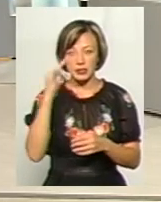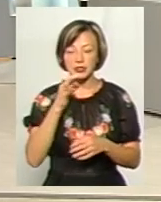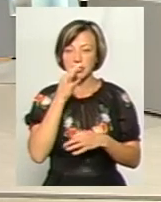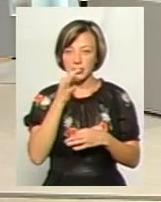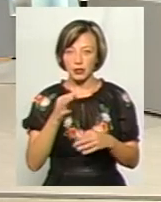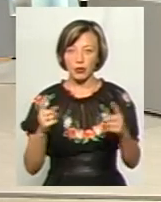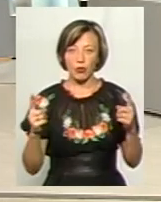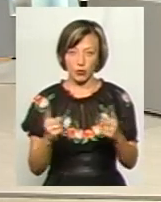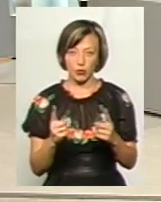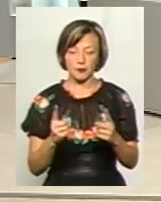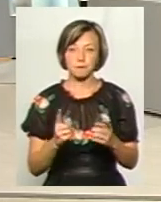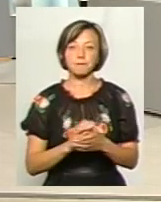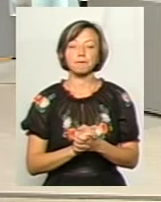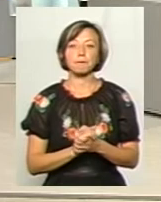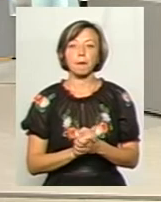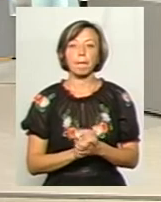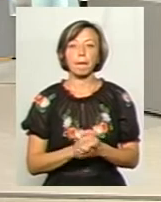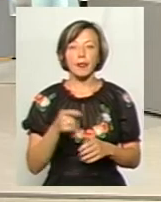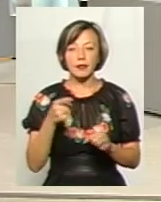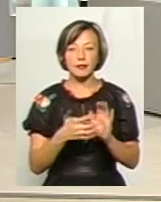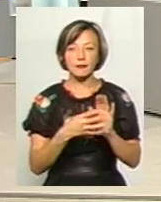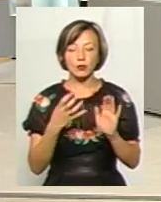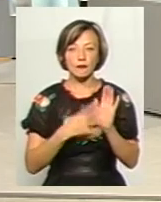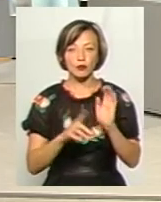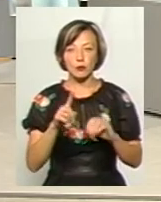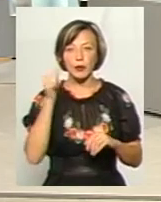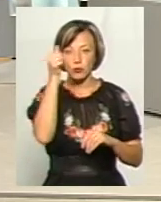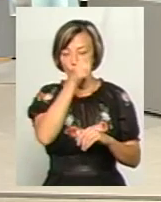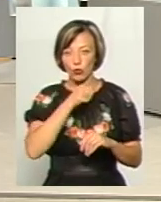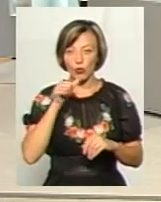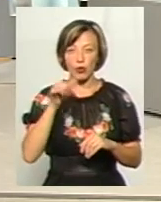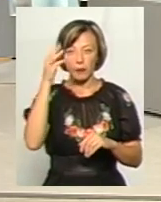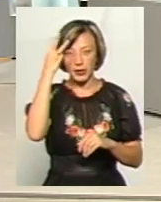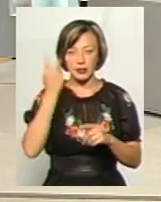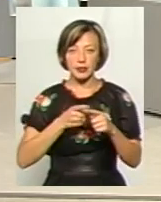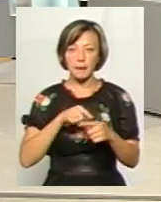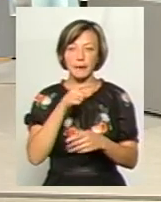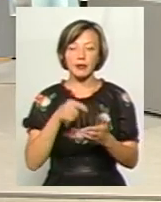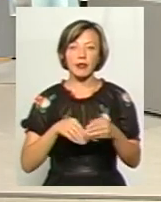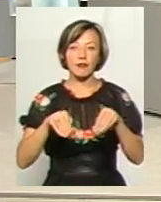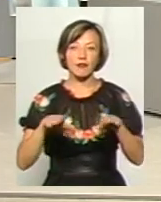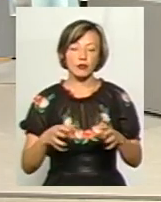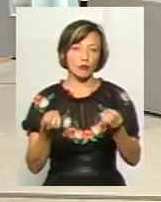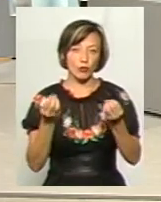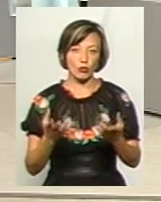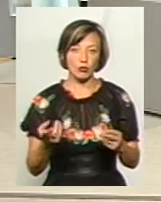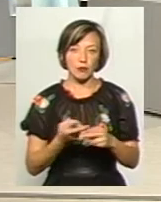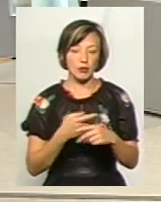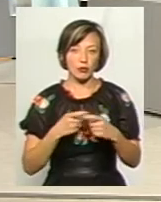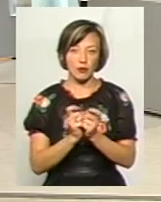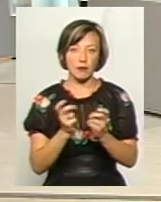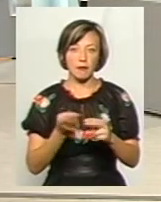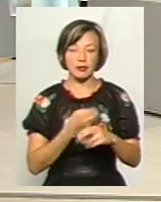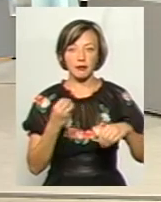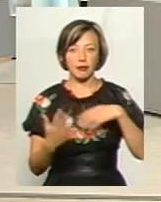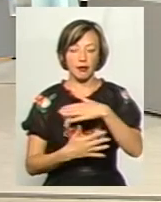тому що він неминучий. У 1991 року у Хмельницькому це питання було вирішено дуже просто, без конфліктів, без